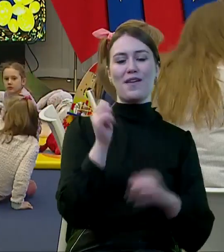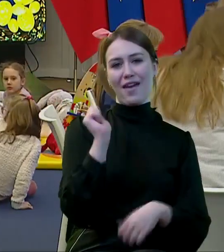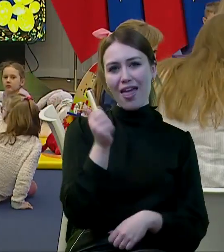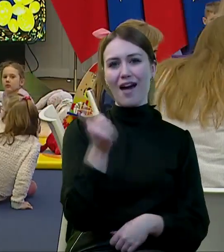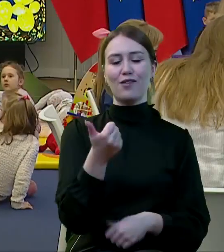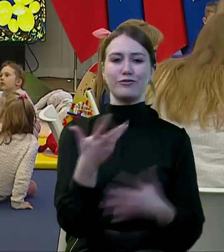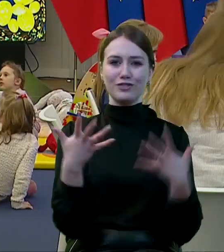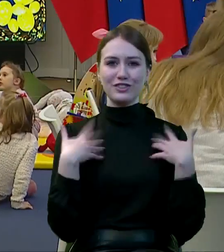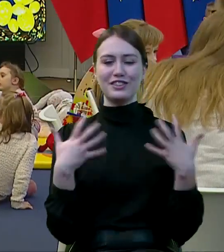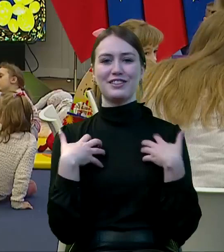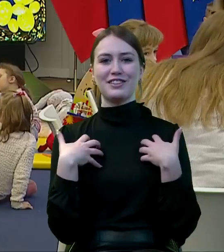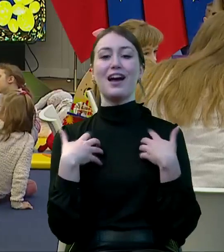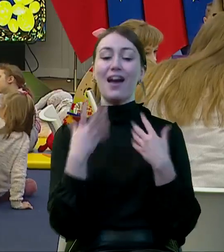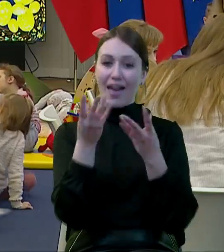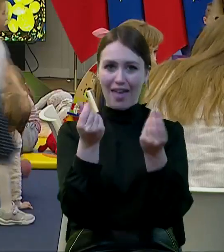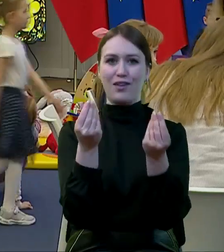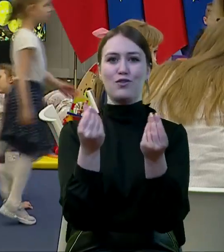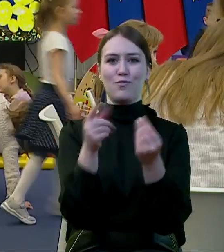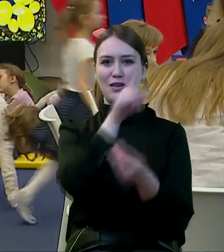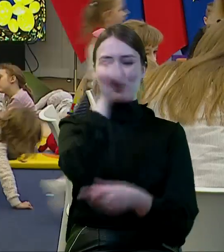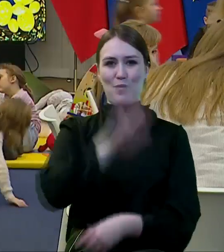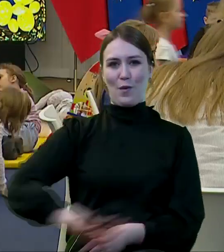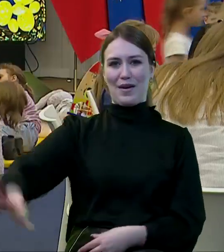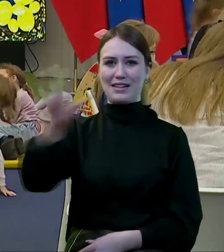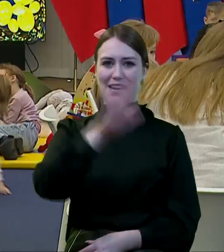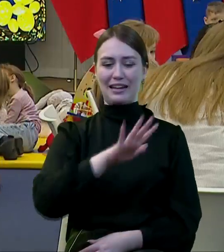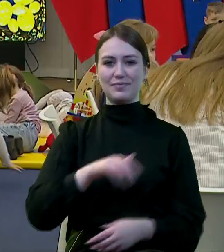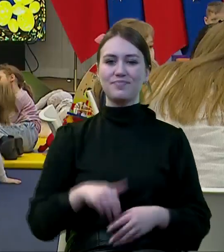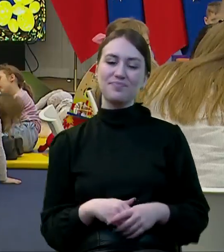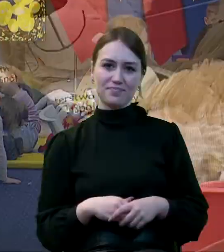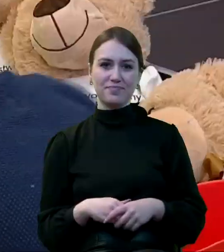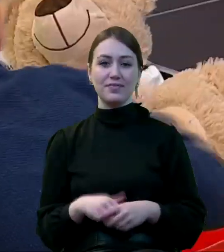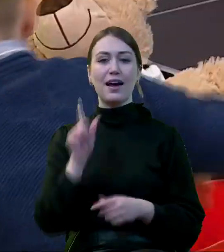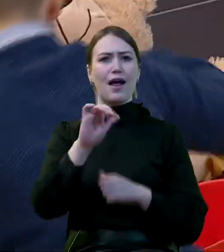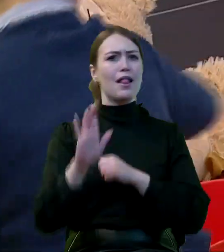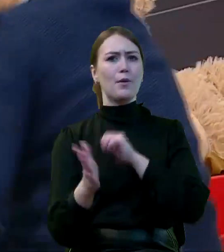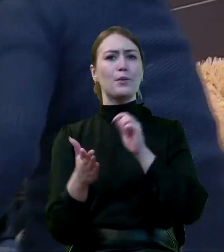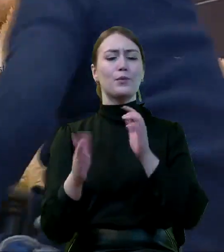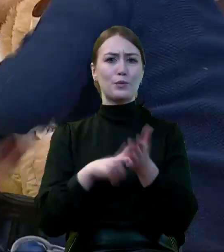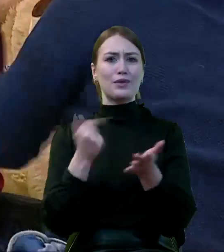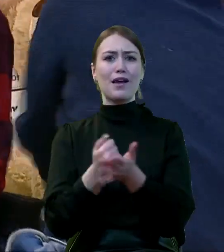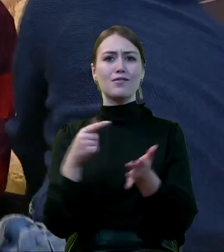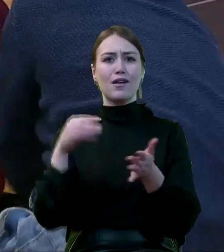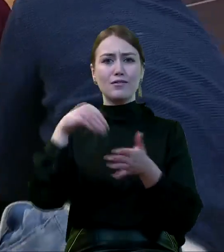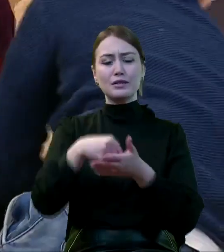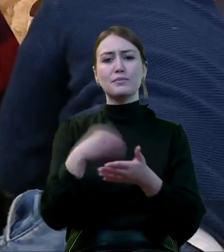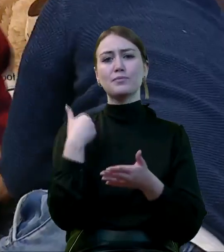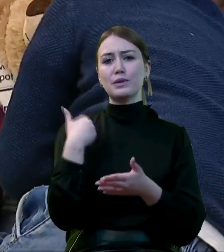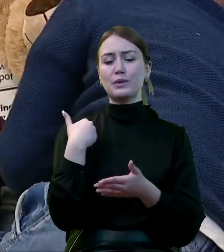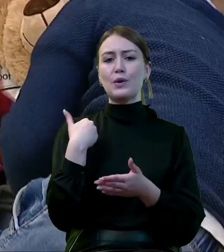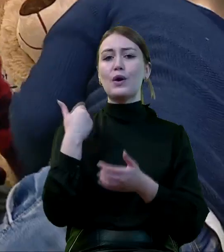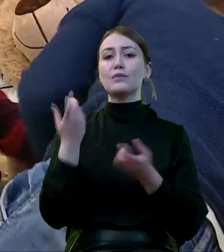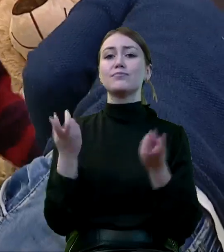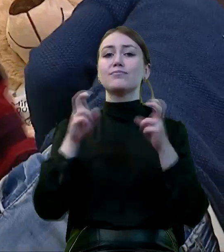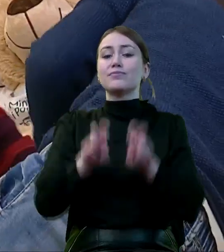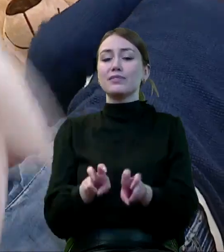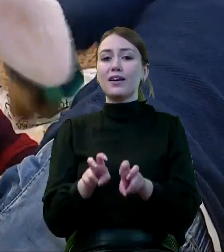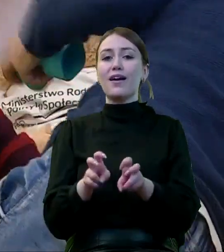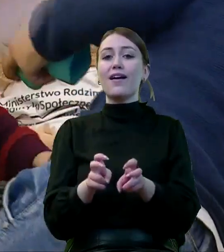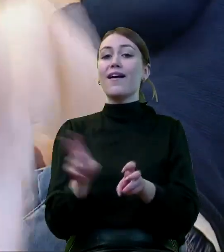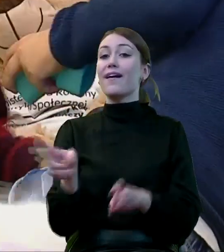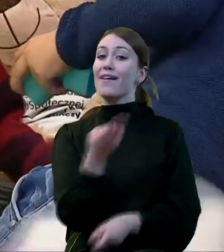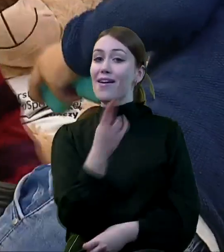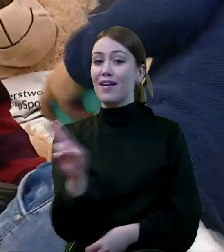jakość funkcjonowania ekonomii społecznej. Ale tą ustawę o ekonomii społecznej, ona była tworzona